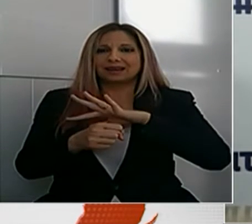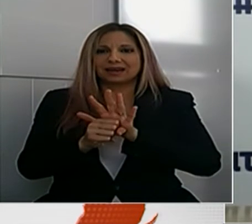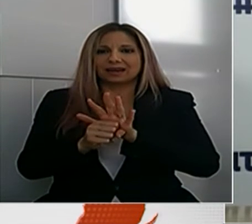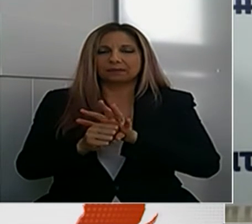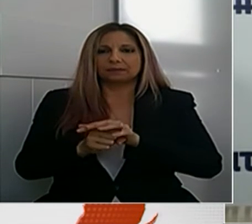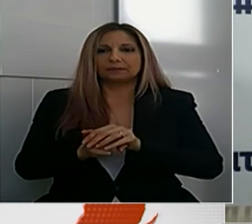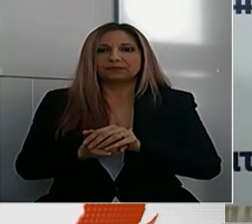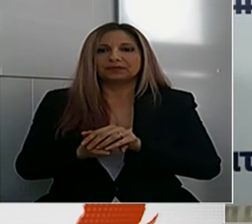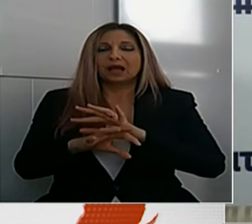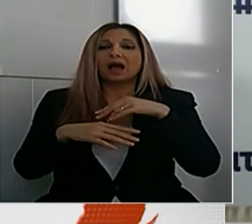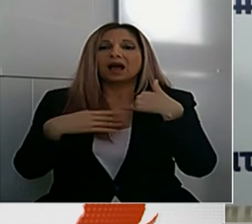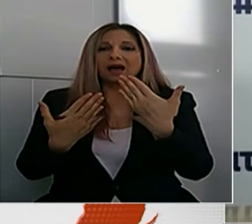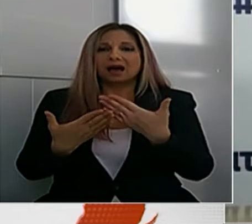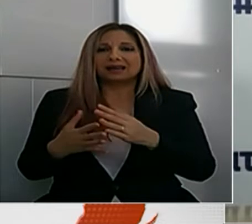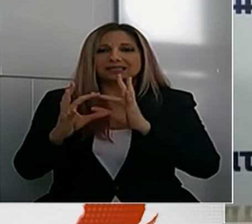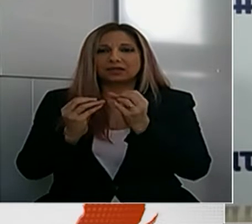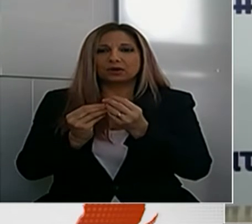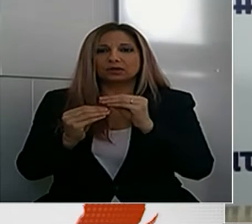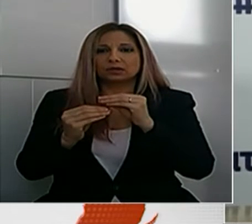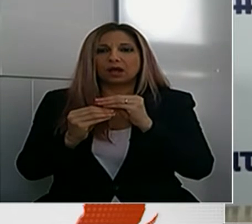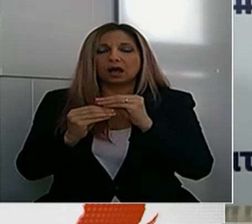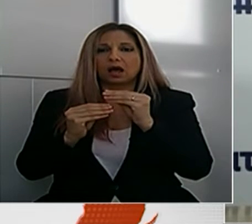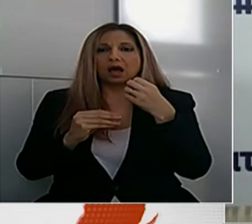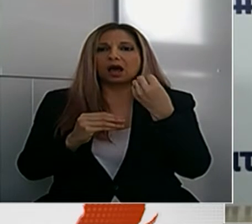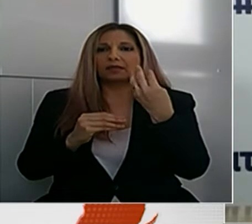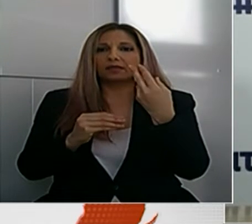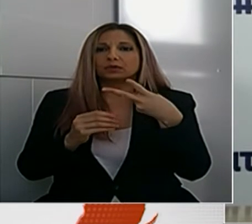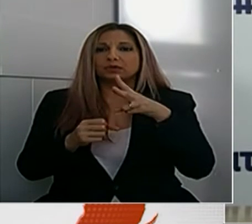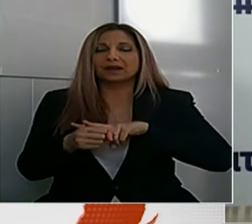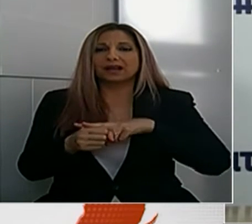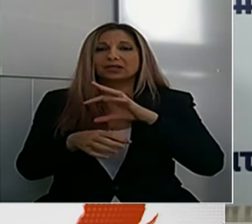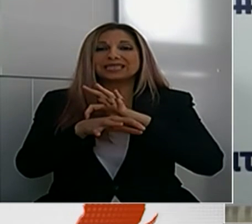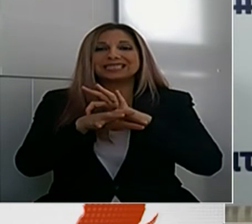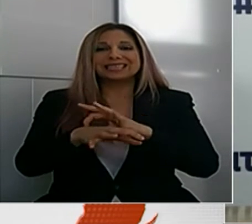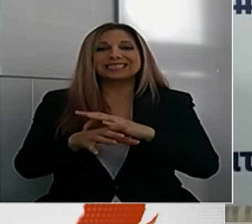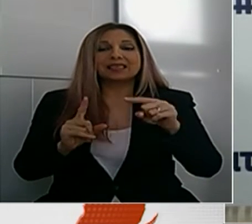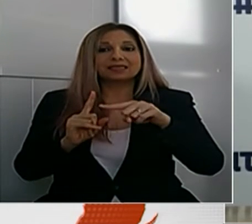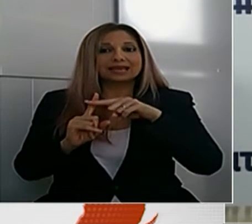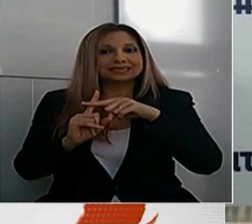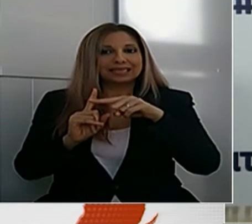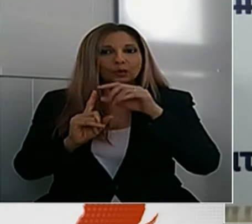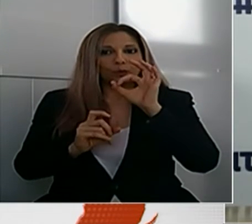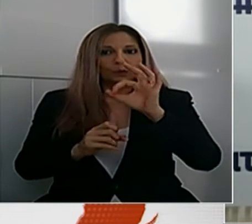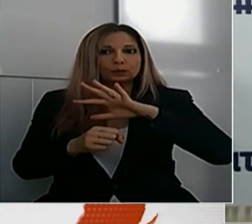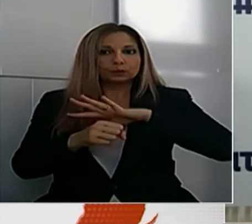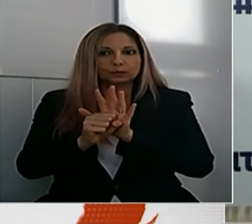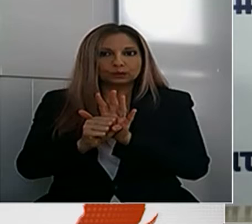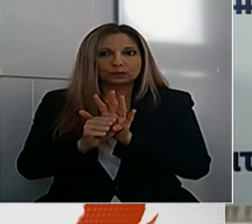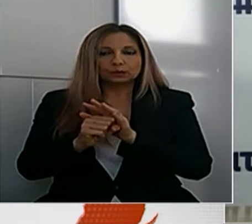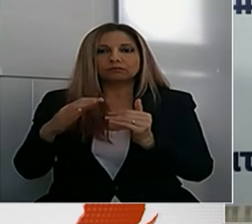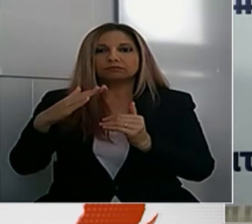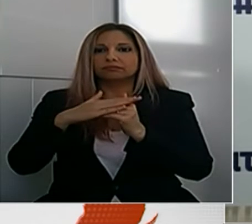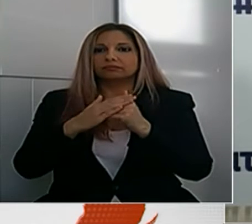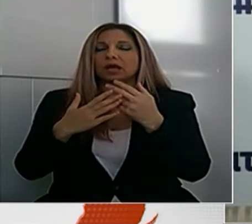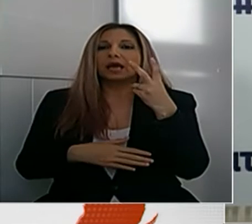Συνεπώς, ο συνολικός αριθμός των θανάτων σε ασθενείς θετικούς στον ιό SARS-CoV-2 ανέρχεται σε 21,